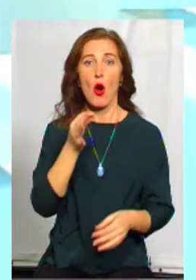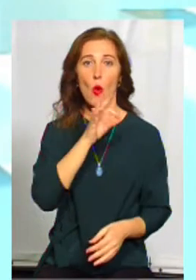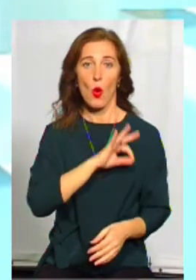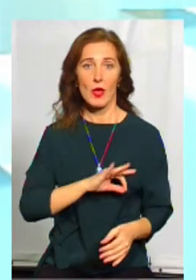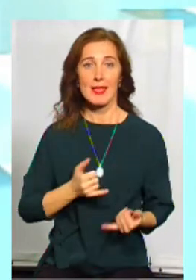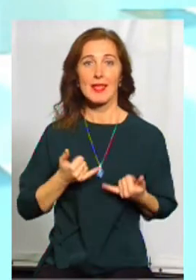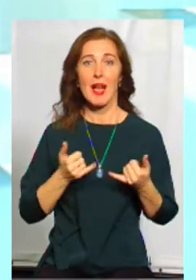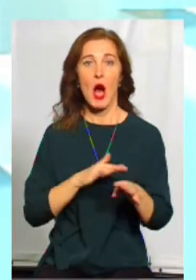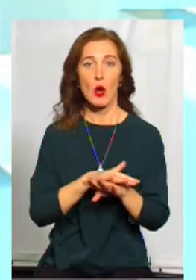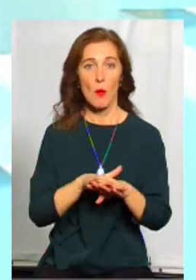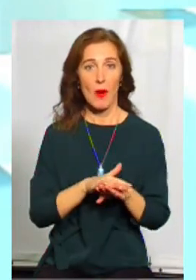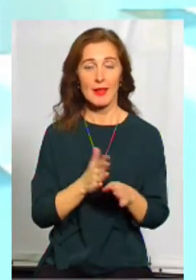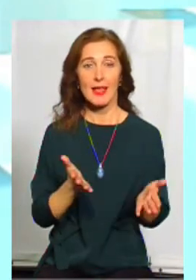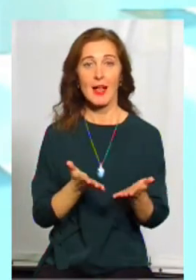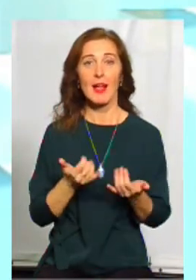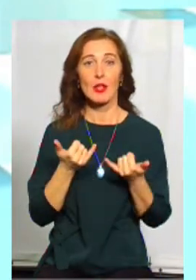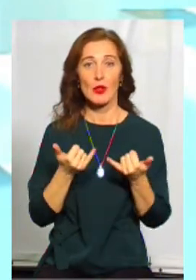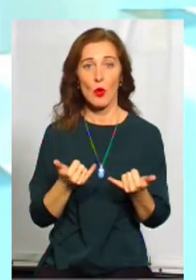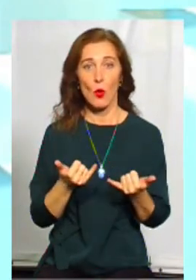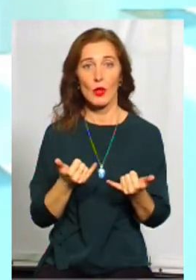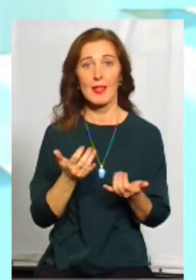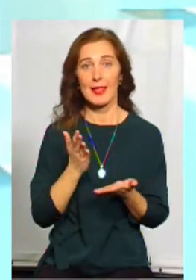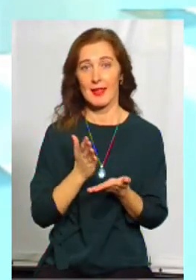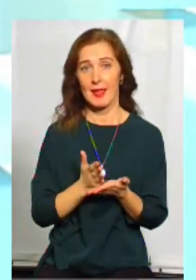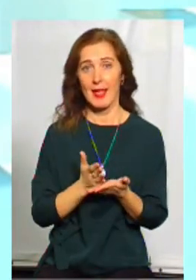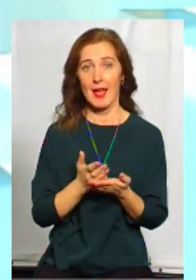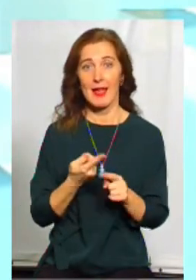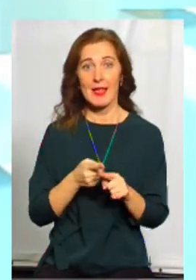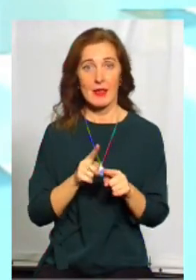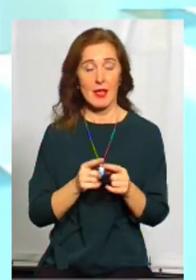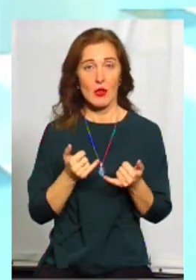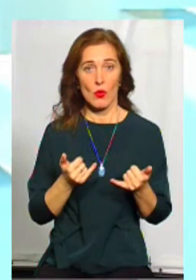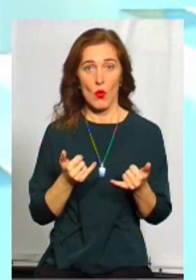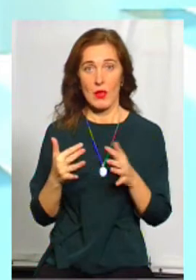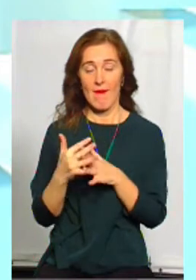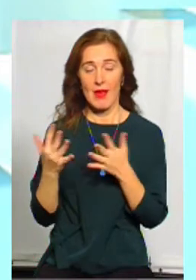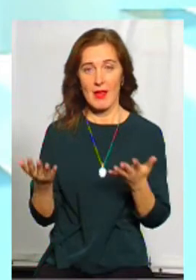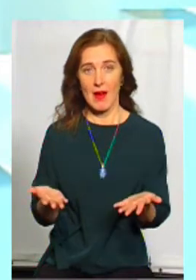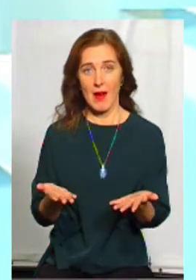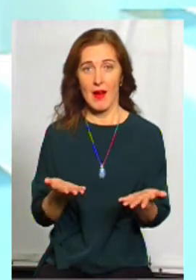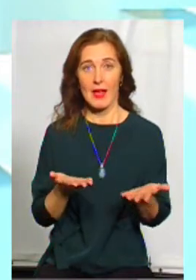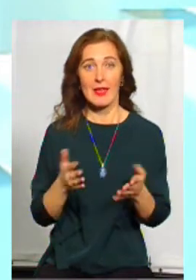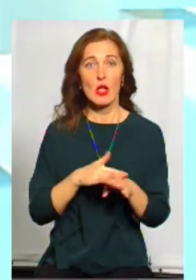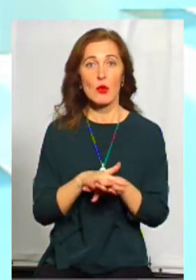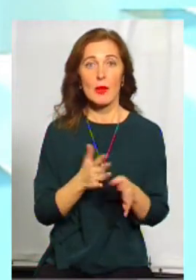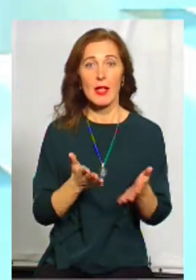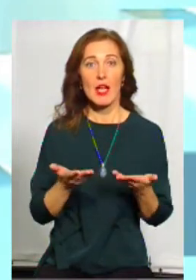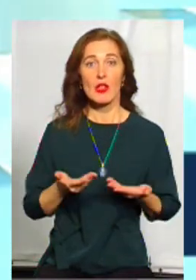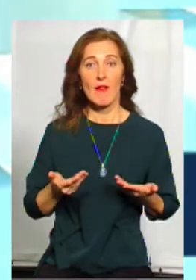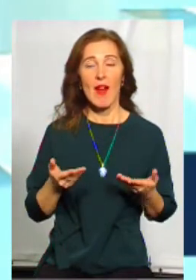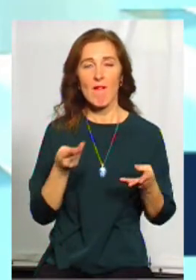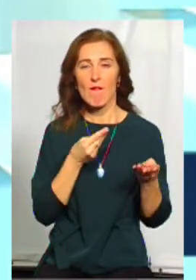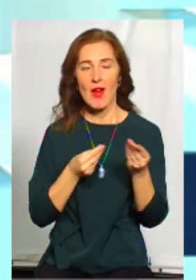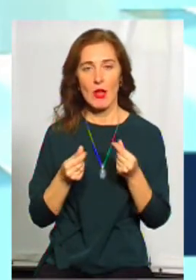ситуації, яка в нас сьогодні складається. А це сьогодні війна, це суспільство, яке живе в такому, знаєте, фейковому